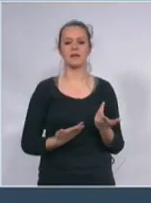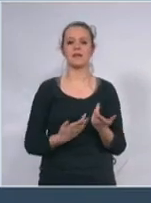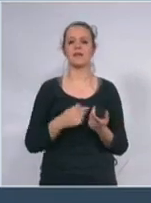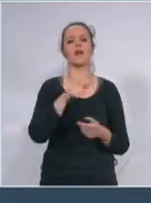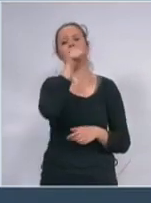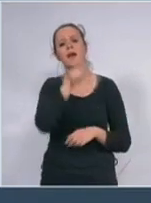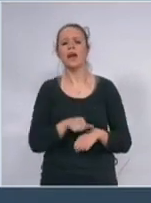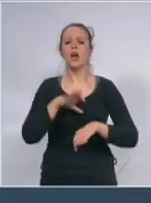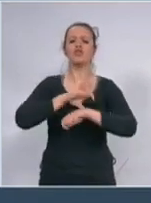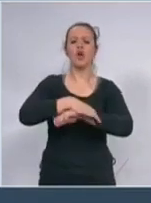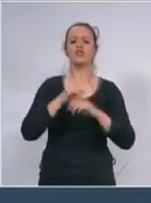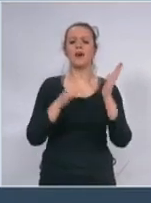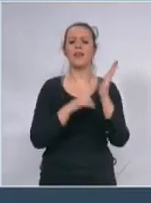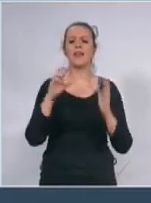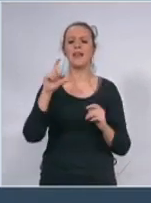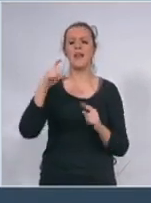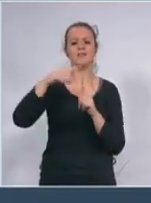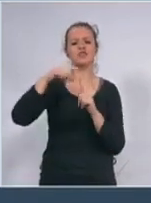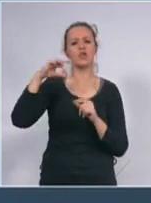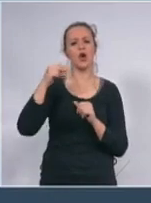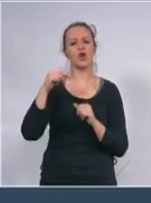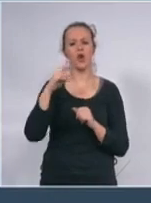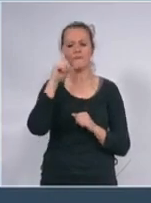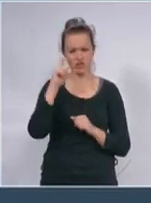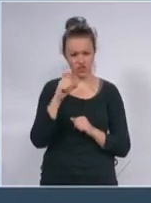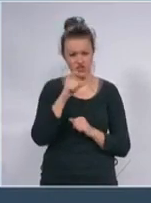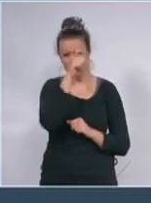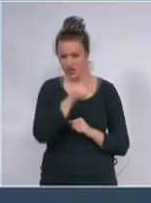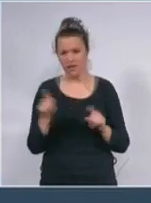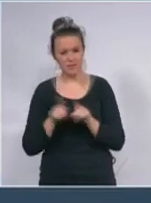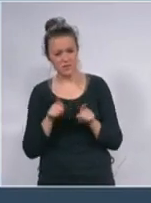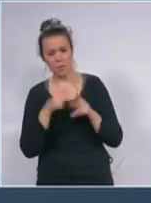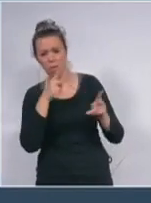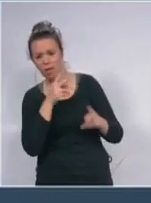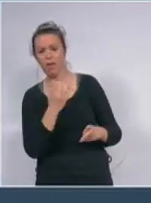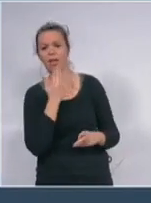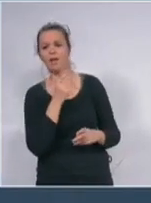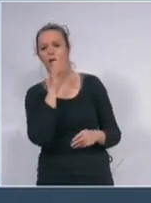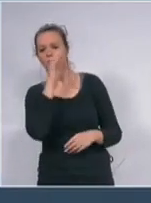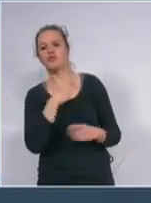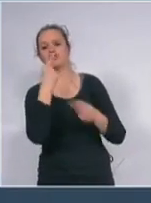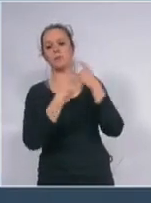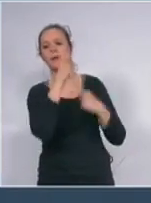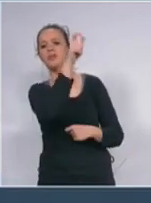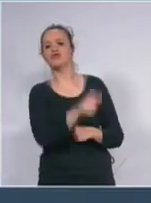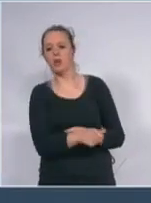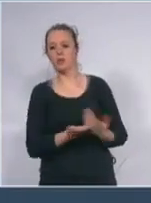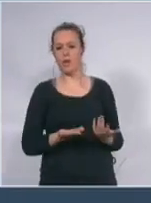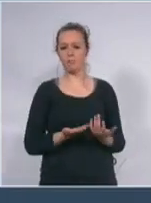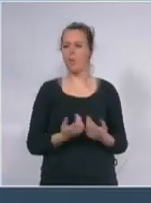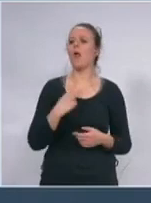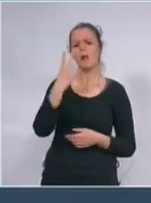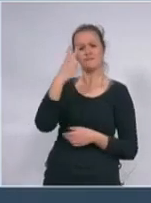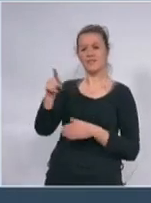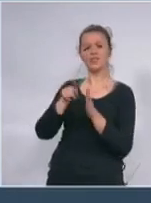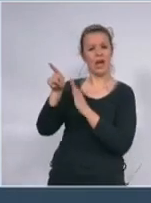Nestoroviću ili mnogim drugima a na kraju kad pogledate rezultate i naša prva žrtva taj